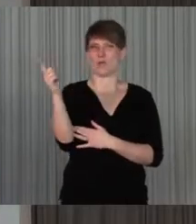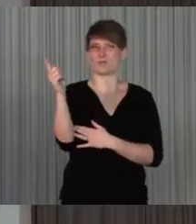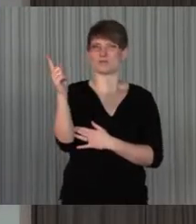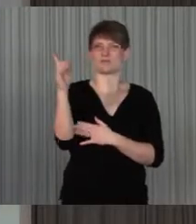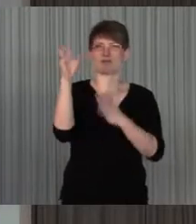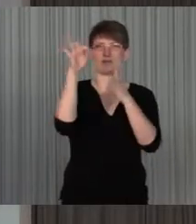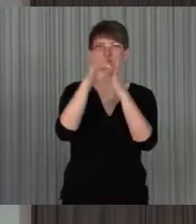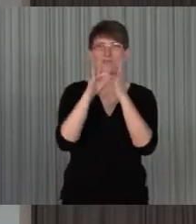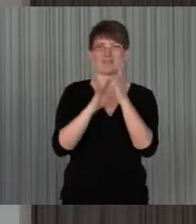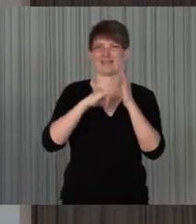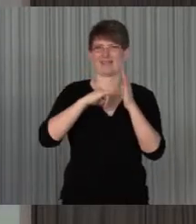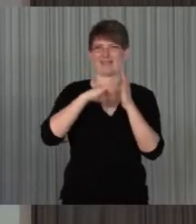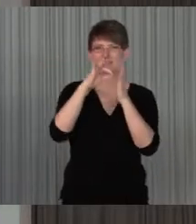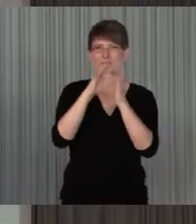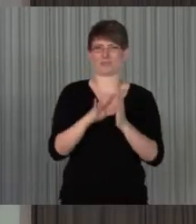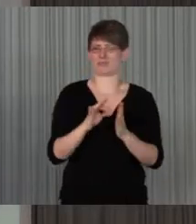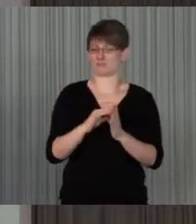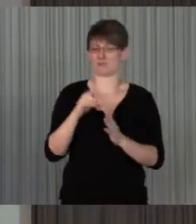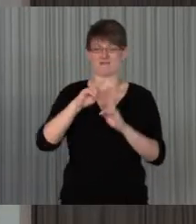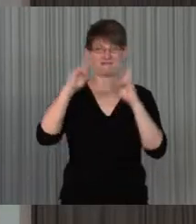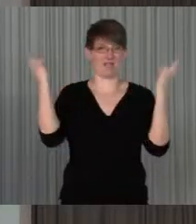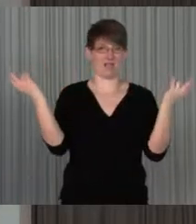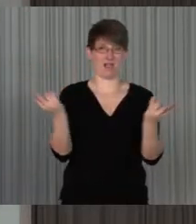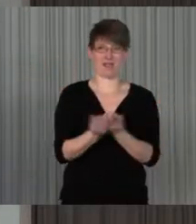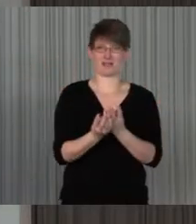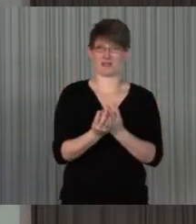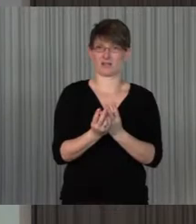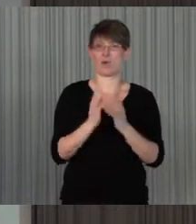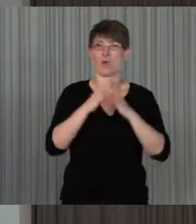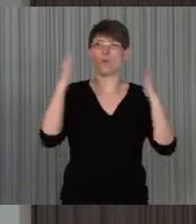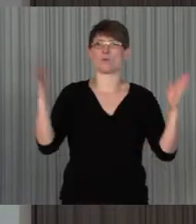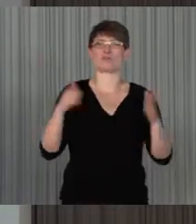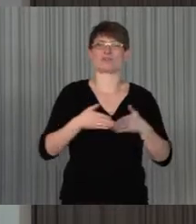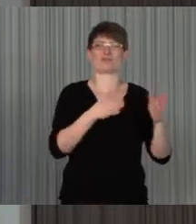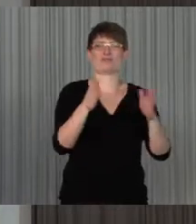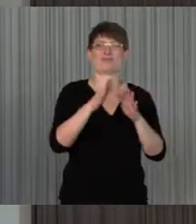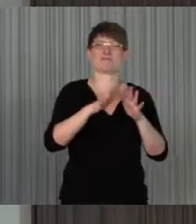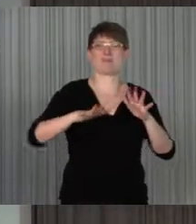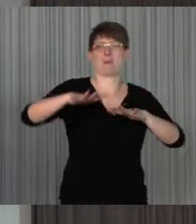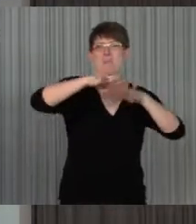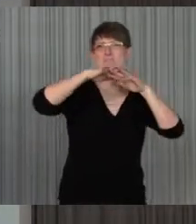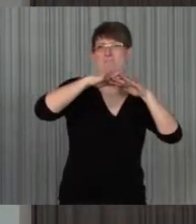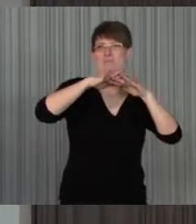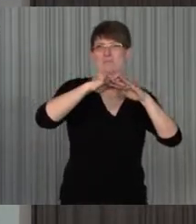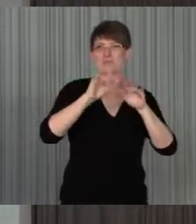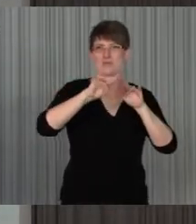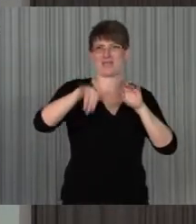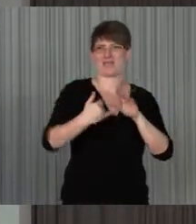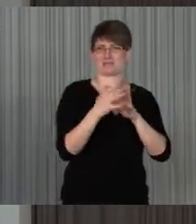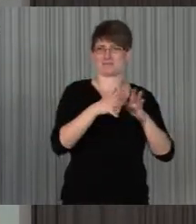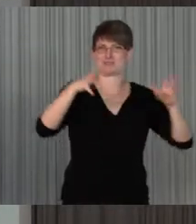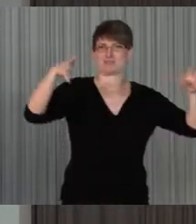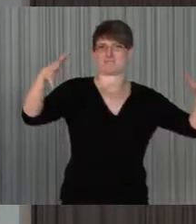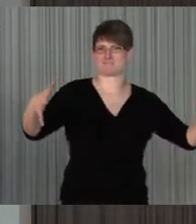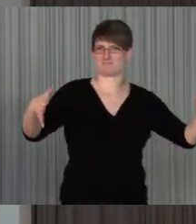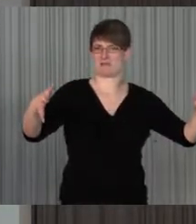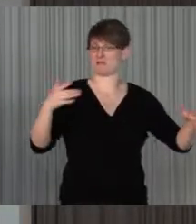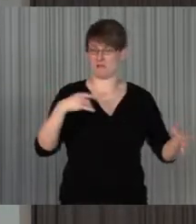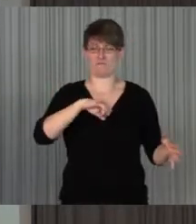erlaubt, tatsächlich eines der weltweit größten Open-Street-Mack-Projekte auch schon geworden ist, also es ist sehr erfolgreich.